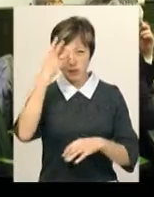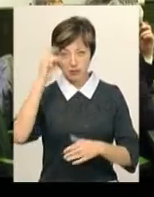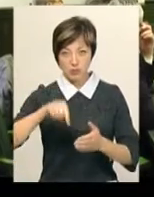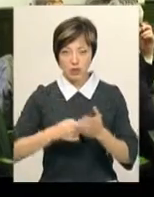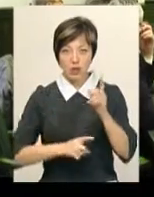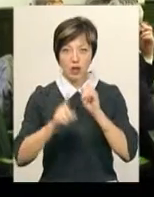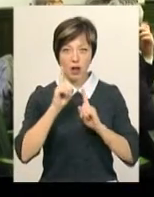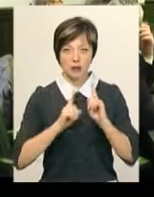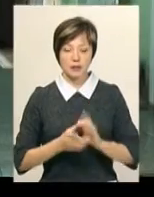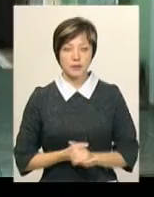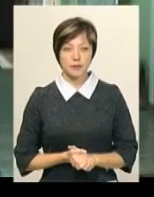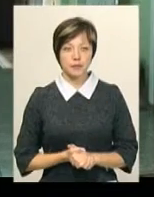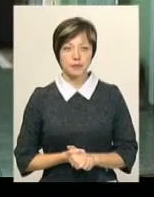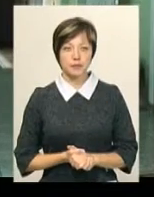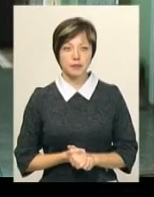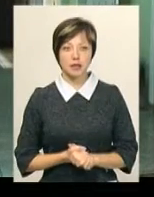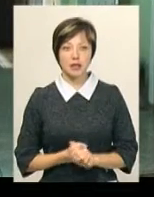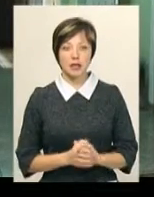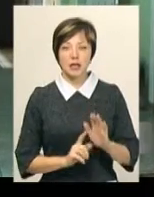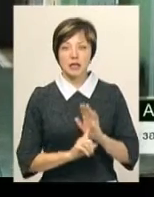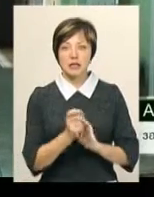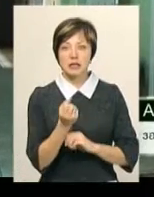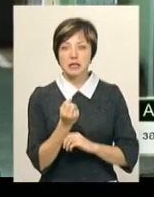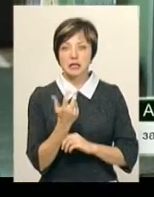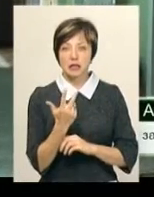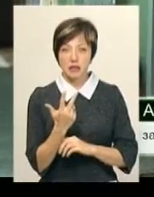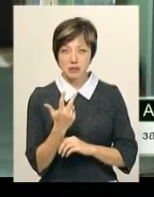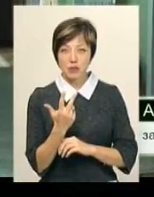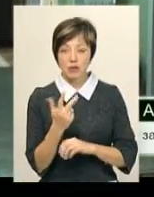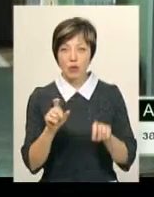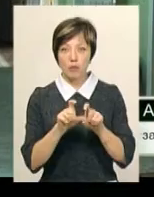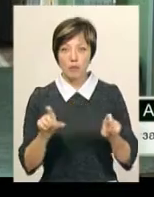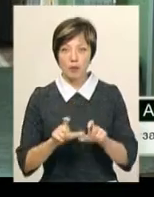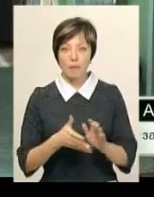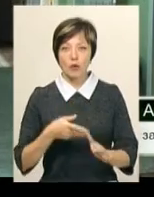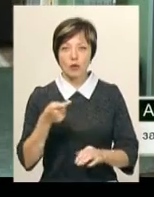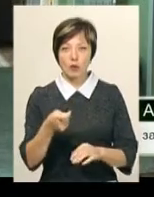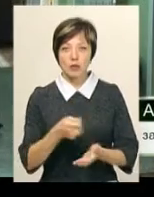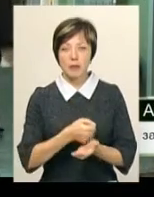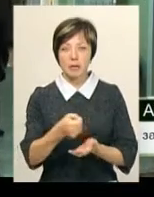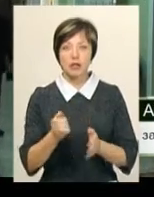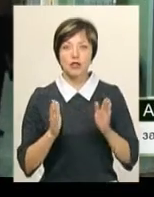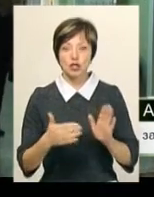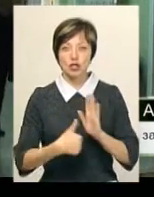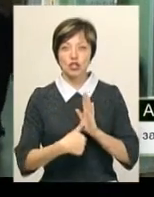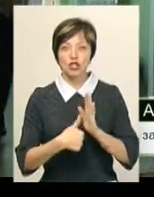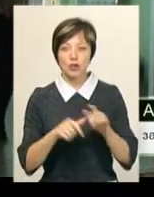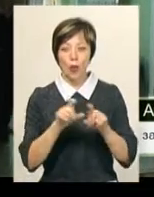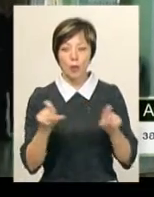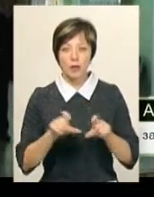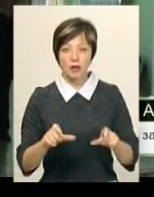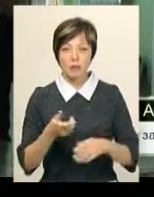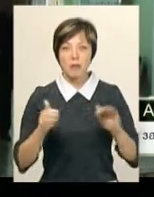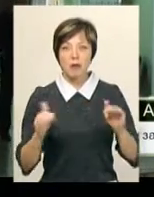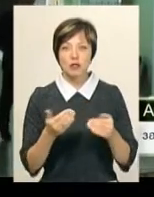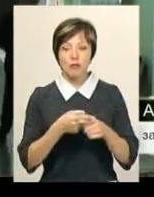міської ради Андрій Бонтаренко. З 13 об'єктів конкурсу подалося претендентів лише на 6 об'єктів, тобто менше